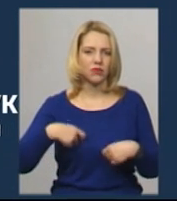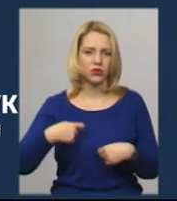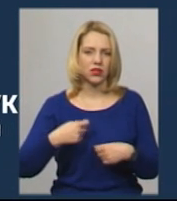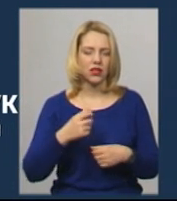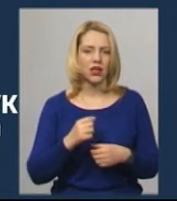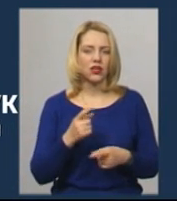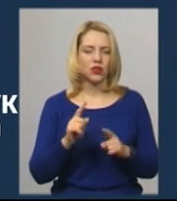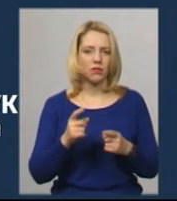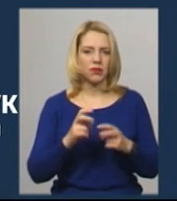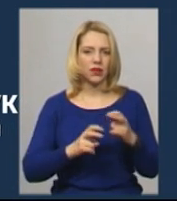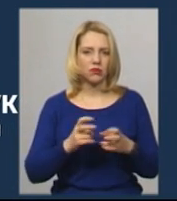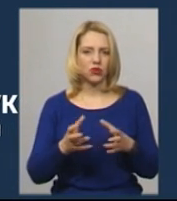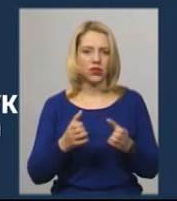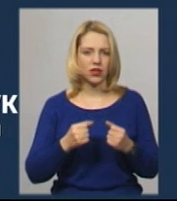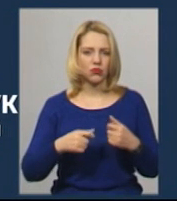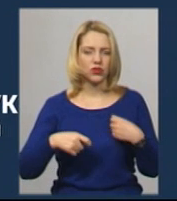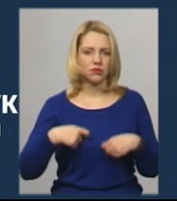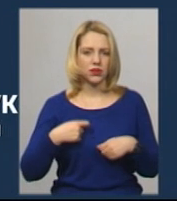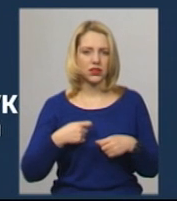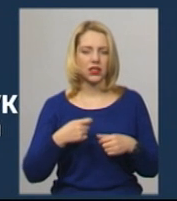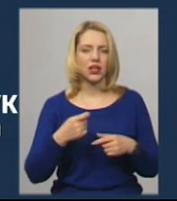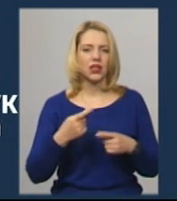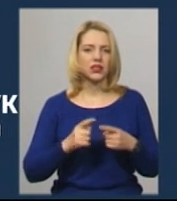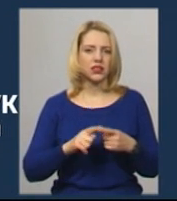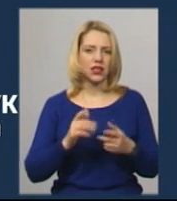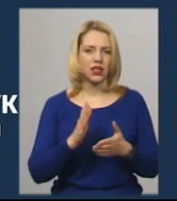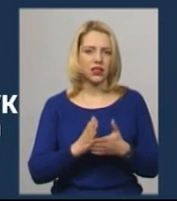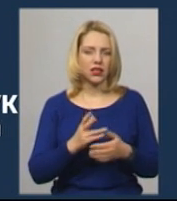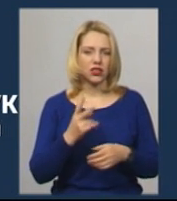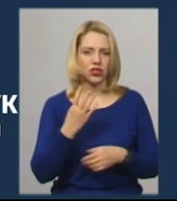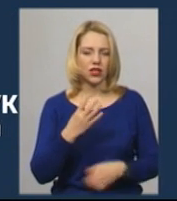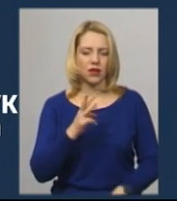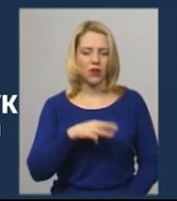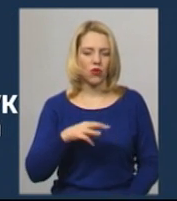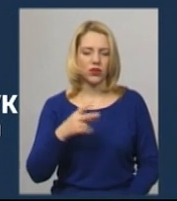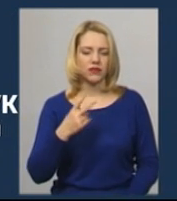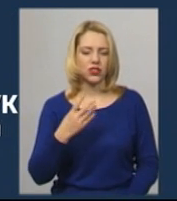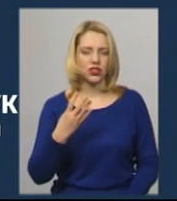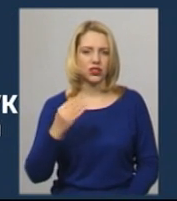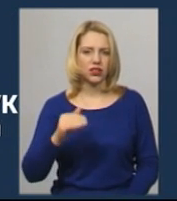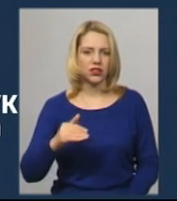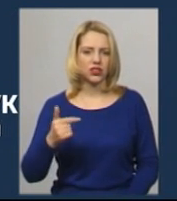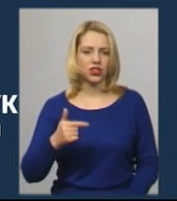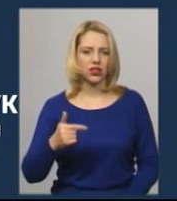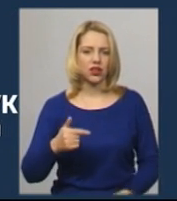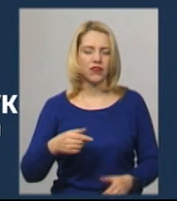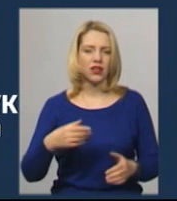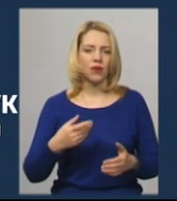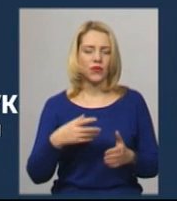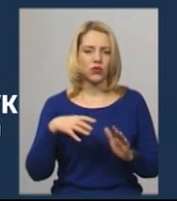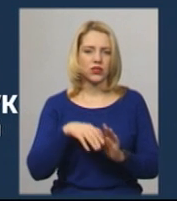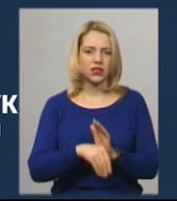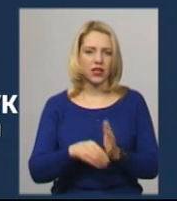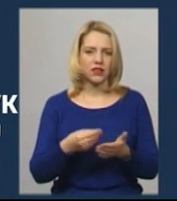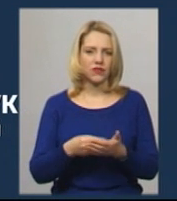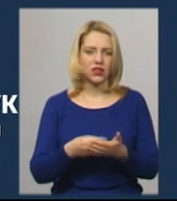Підприємство отримує збитки, які за 19 складає 4 мільйони 24 тисячі гривень. Ускладнюють фінансову ситуацію КПТФ,